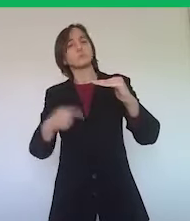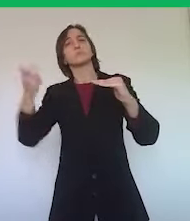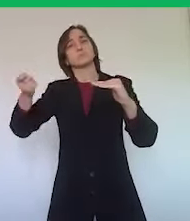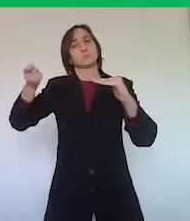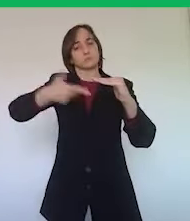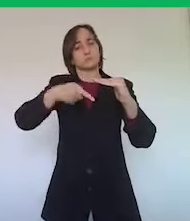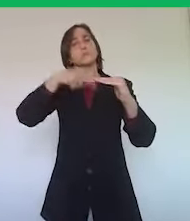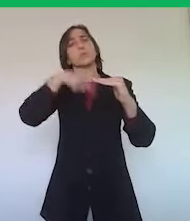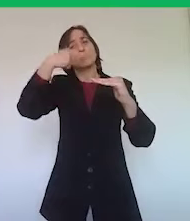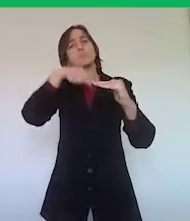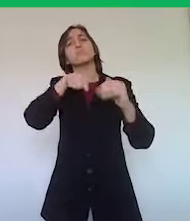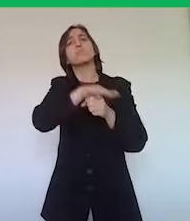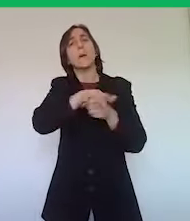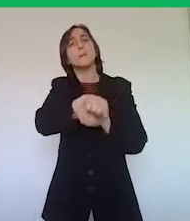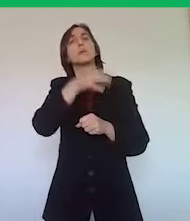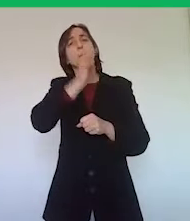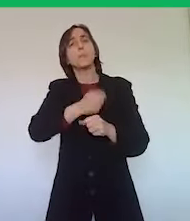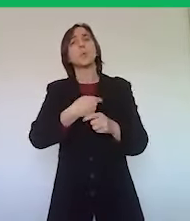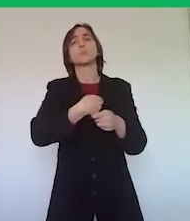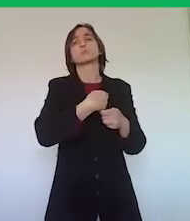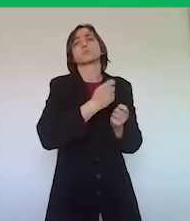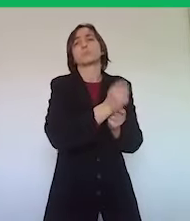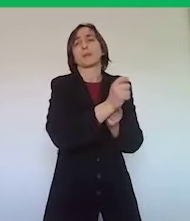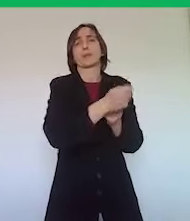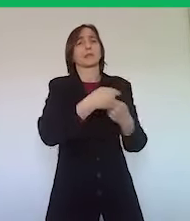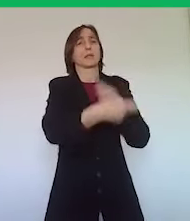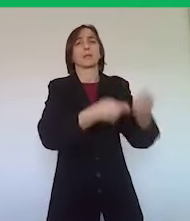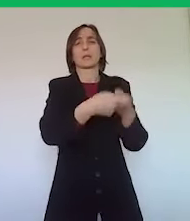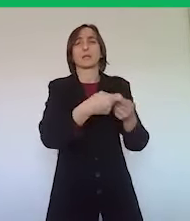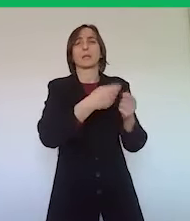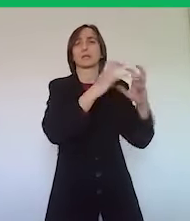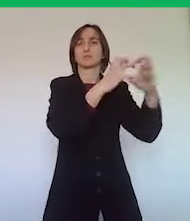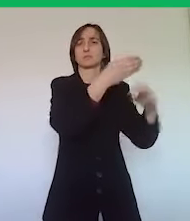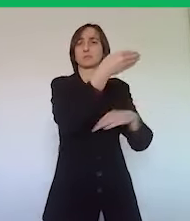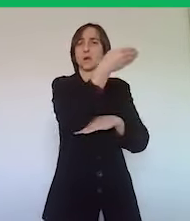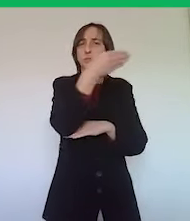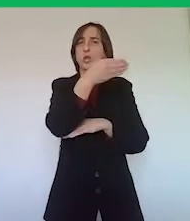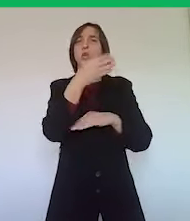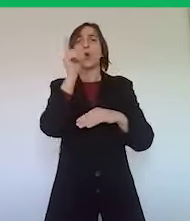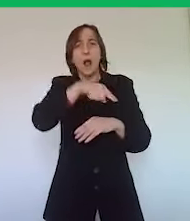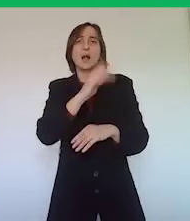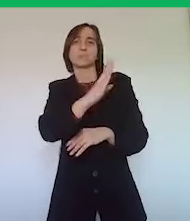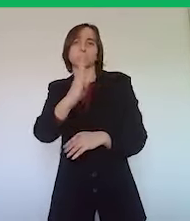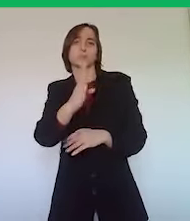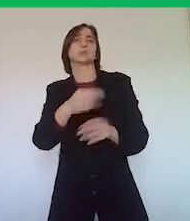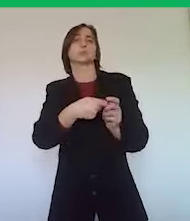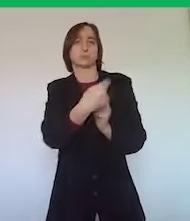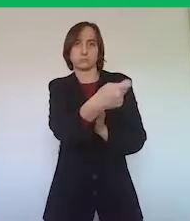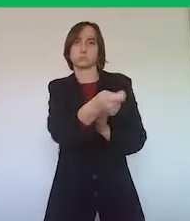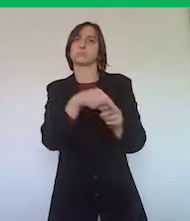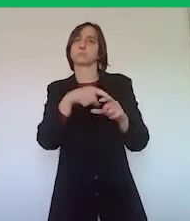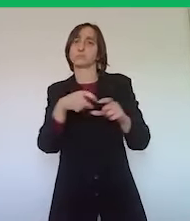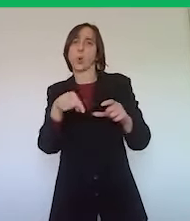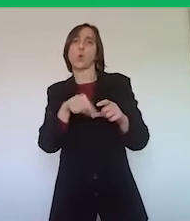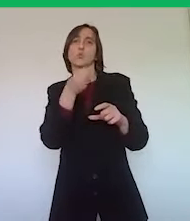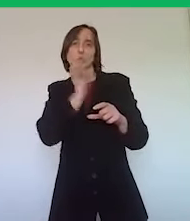strutture alberghiere e ricettive, quindi anche ovviamente nei bed and breakfast della nostra regione, questo potrà incentivare